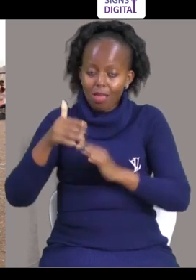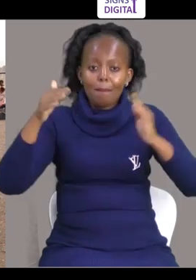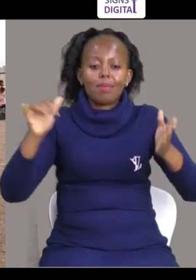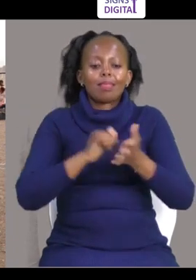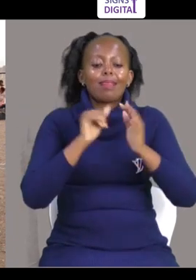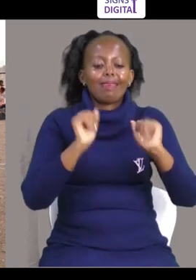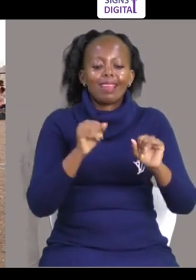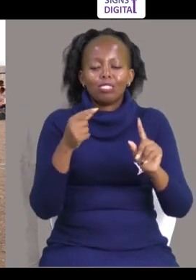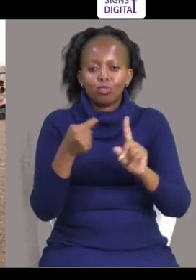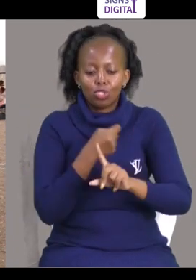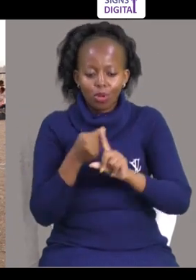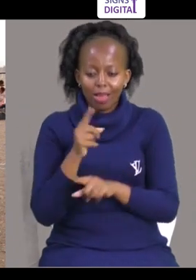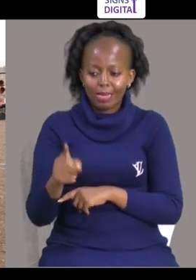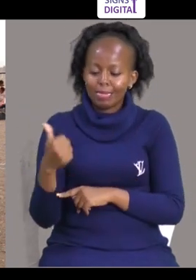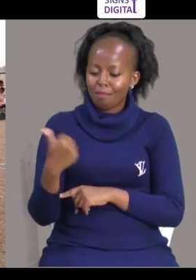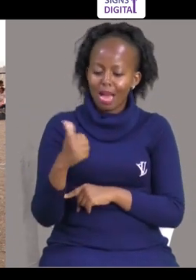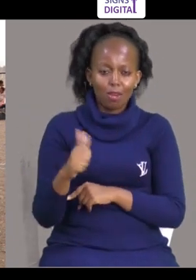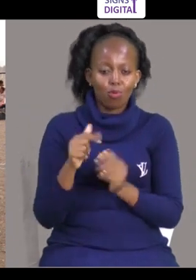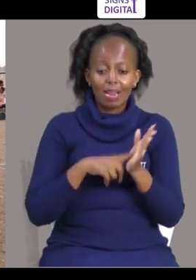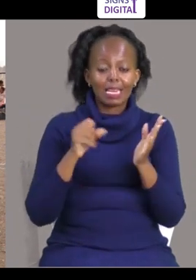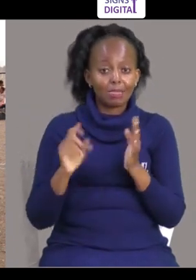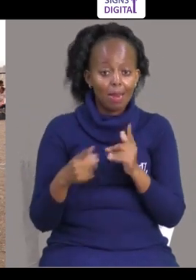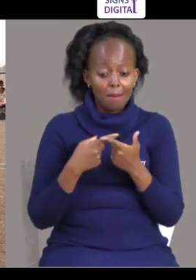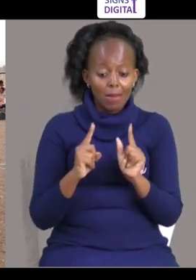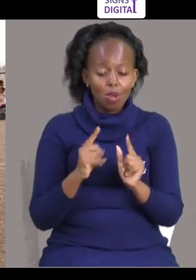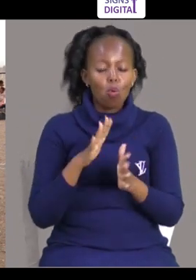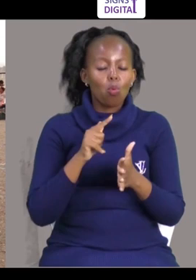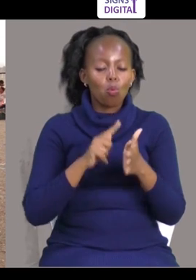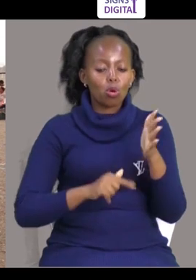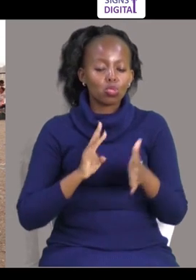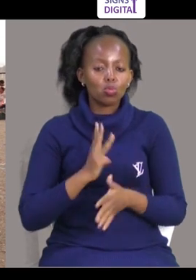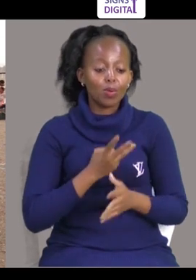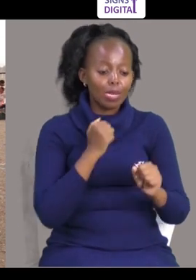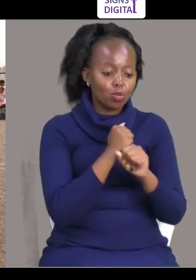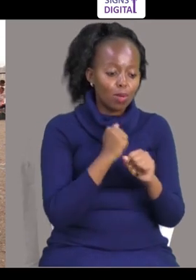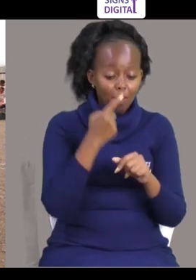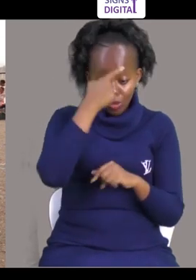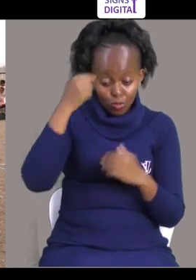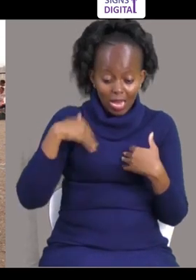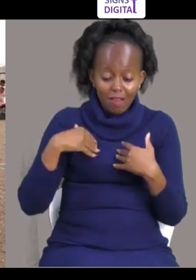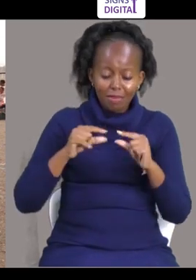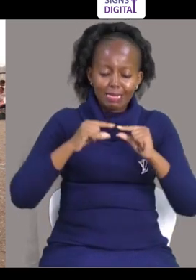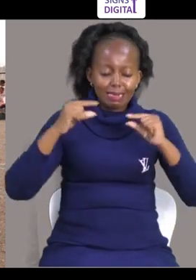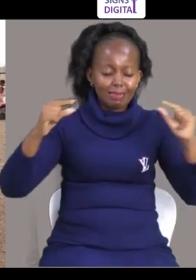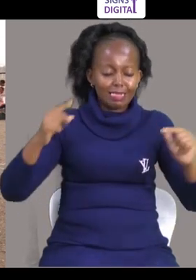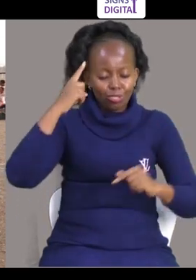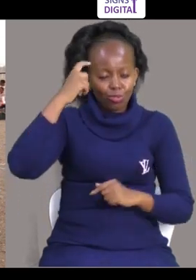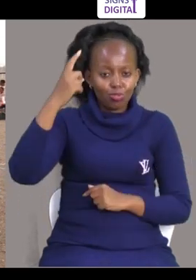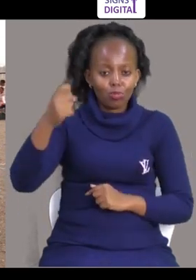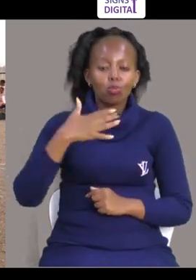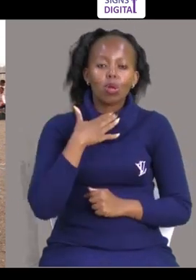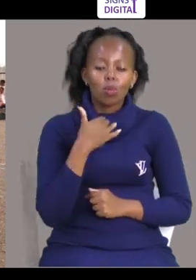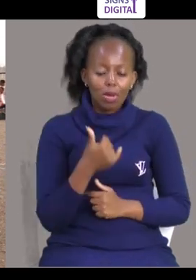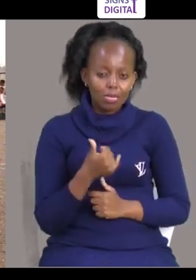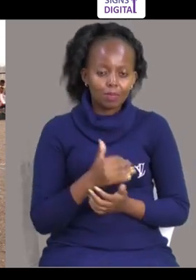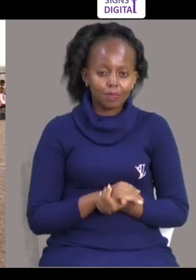Na hili nayo kuna ikine kubwa Nayo inashona hizi Bato ni ya pesa mingi Sisi hile tulikuwa tunafanya Kwa sababu